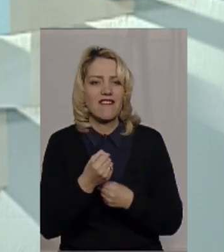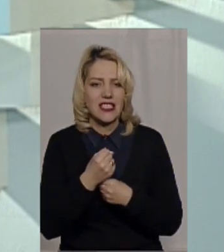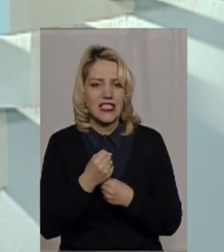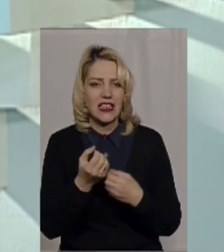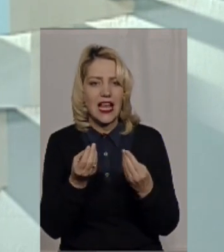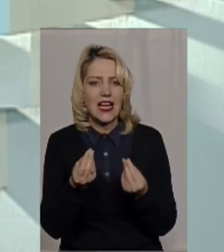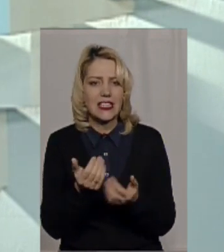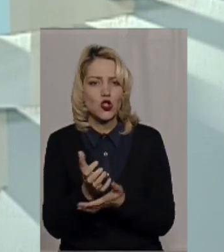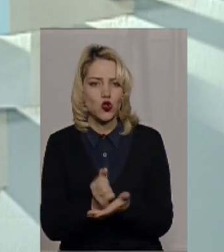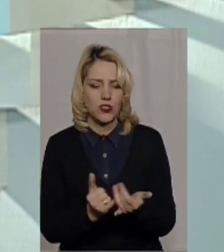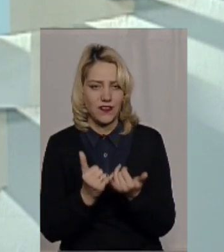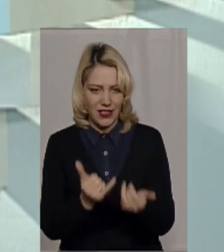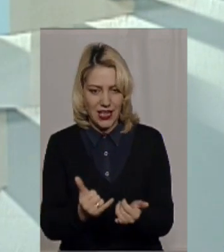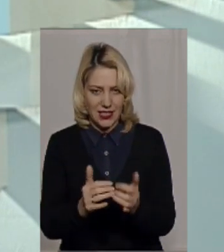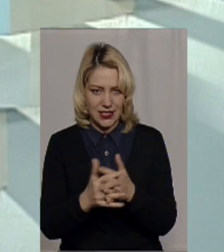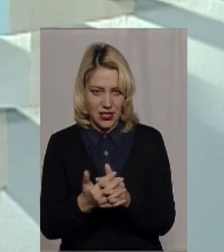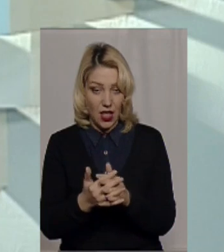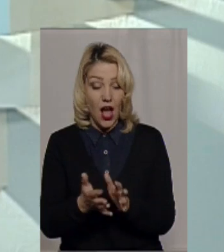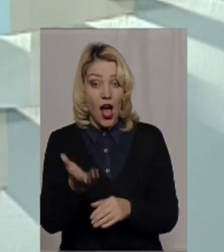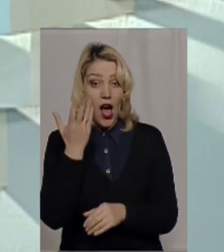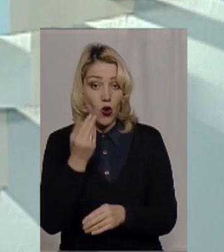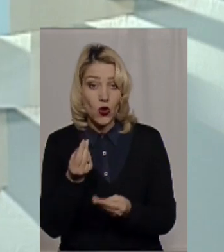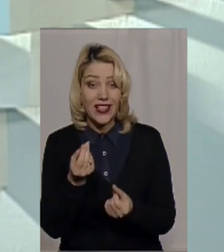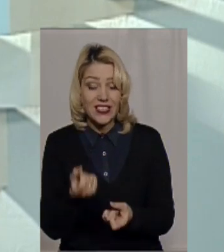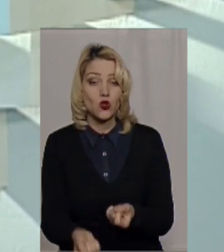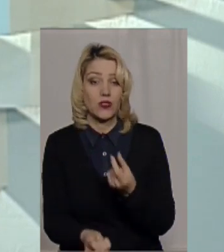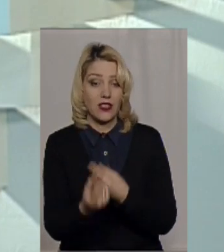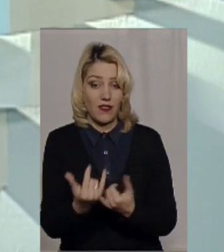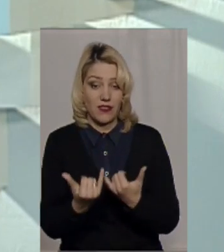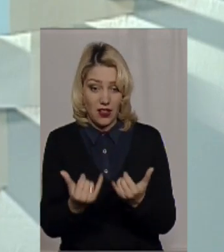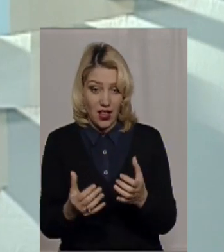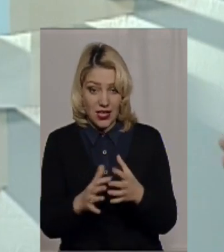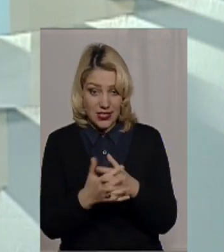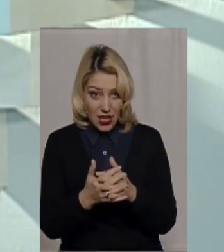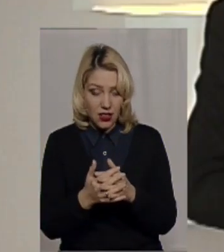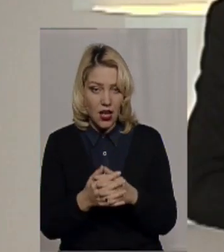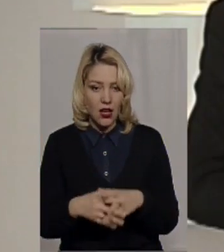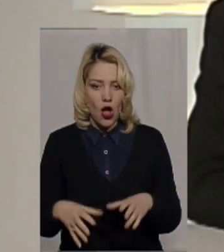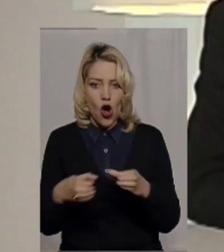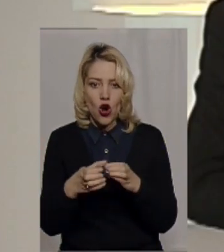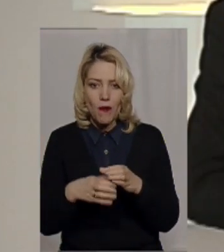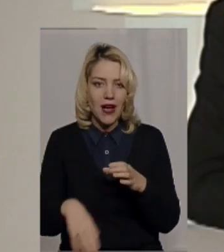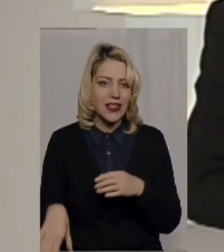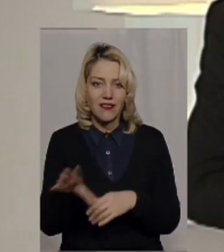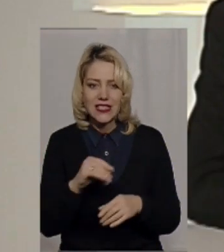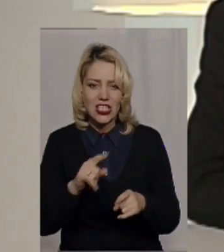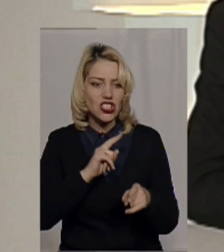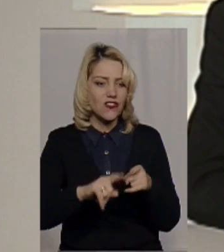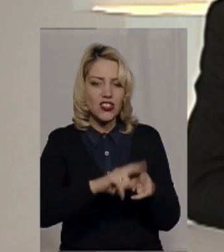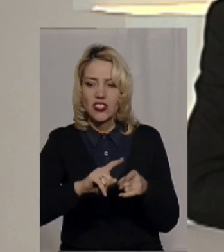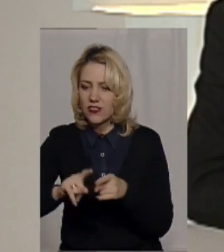села. І коли зараз ресурс з'явився, громади швидко кинулися все і одразу латати.